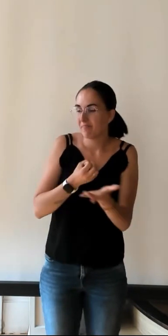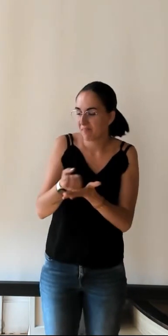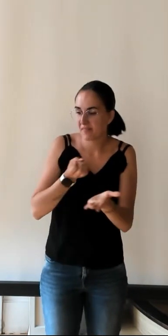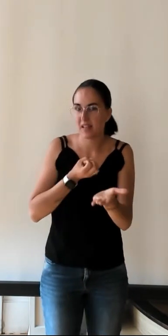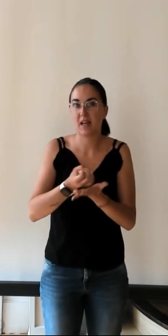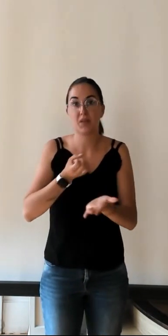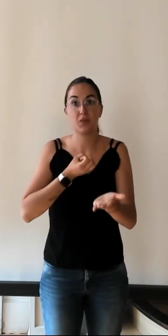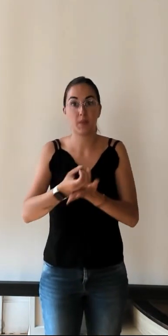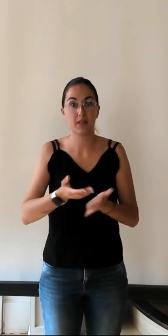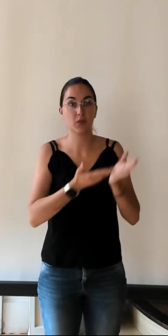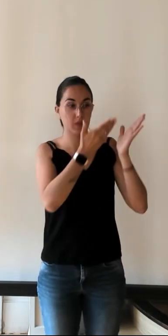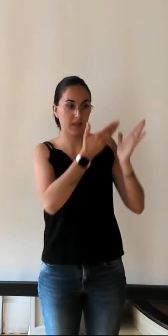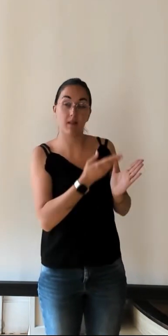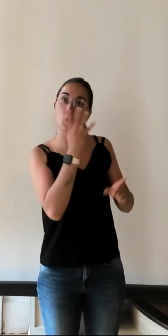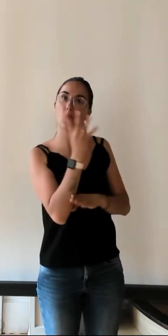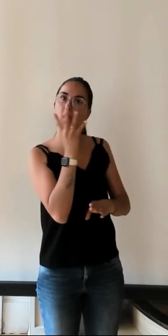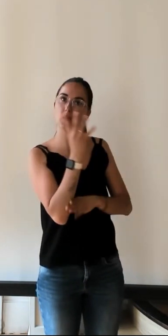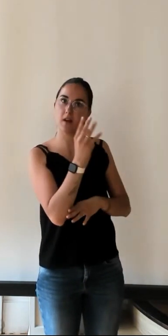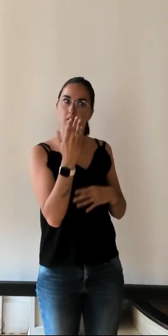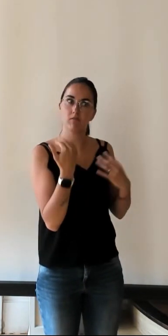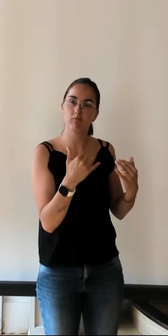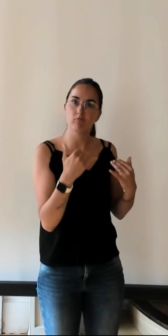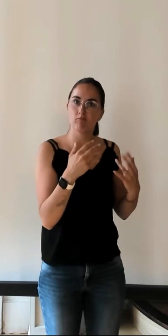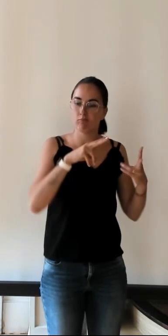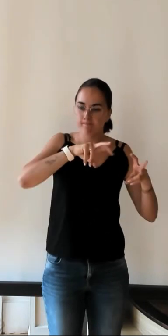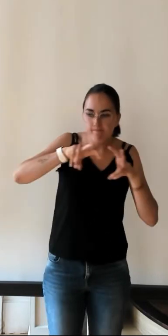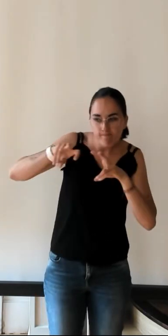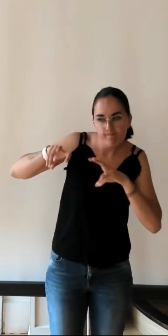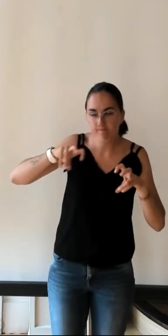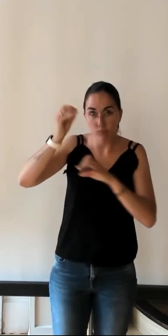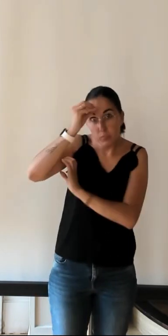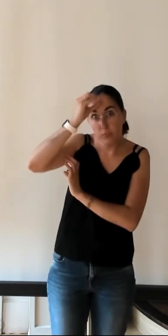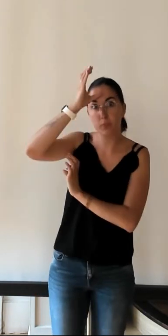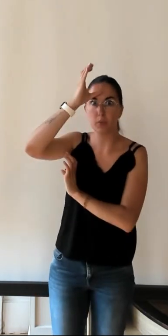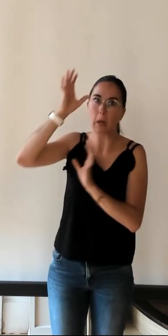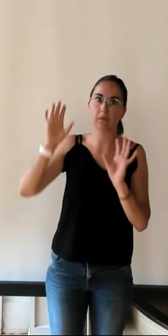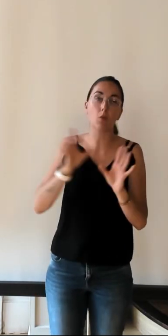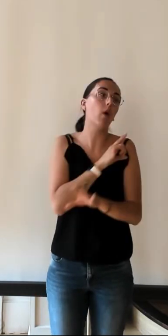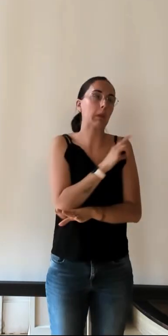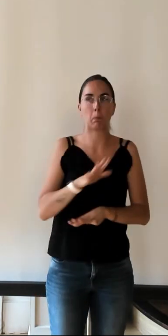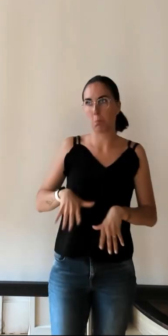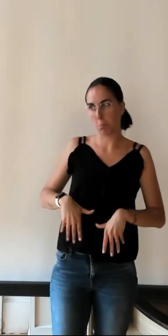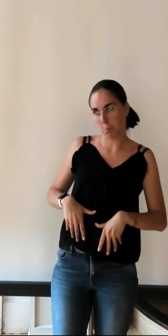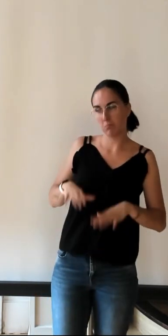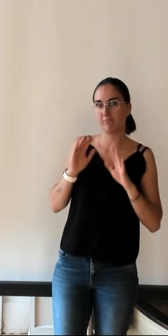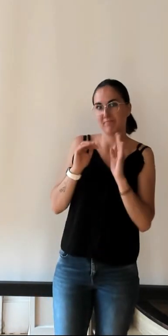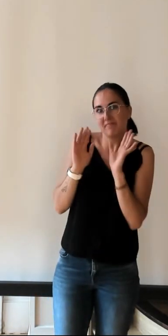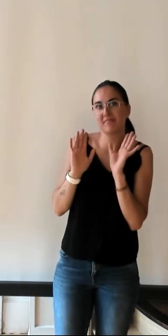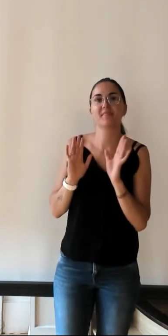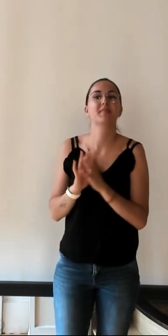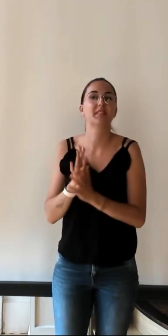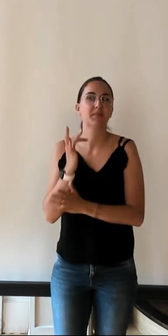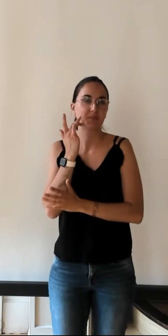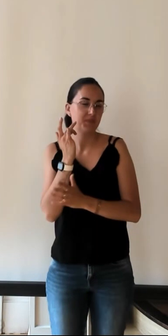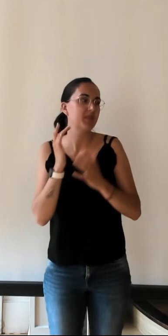expertise de notre conférencière de ce soir, même si la modestie d'Anne de Balmorge devra être un tout petit peu…